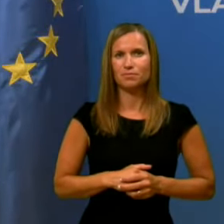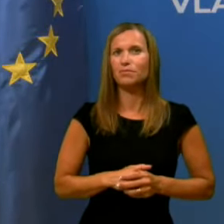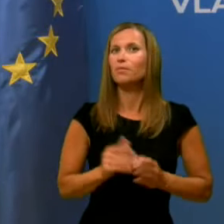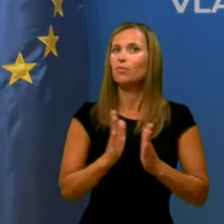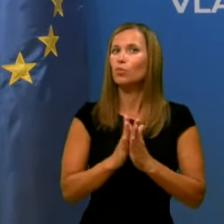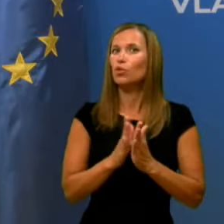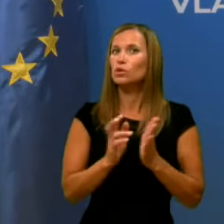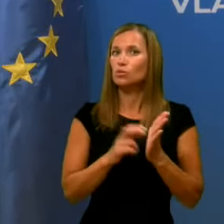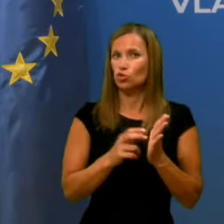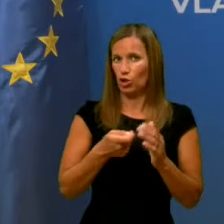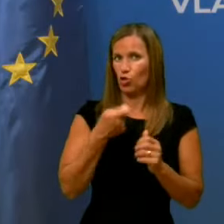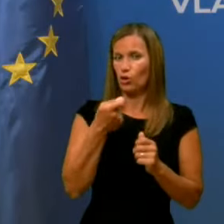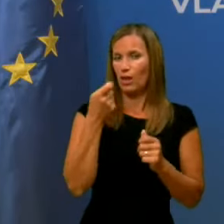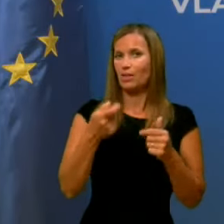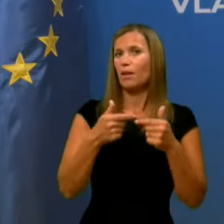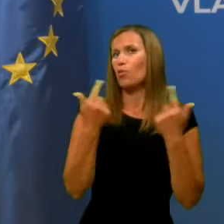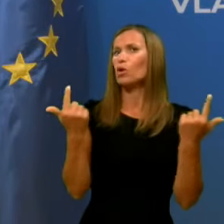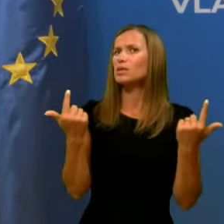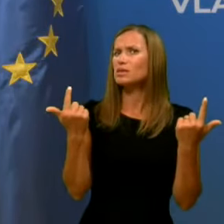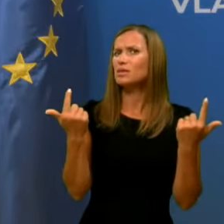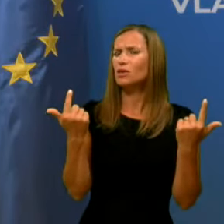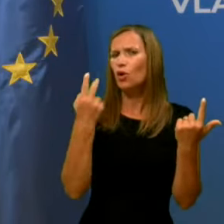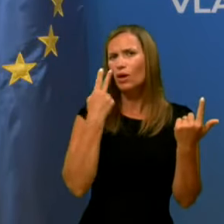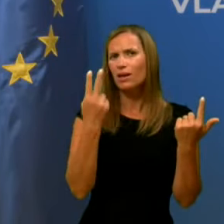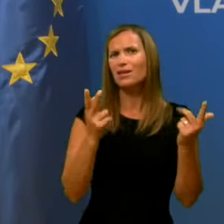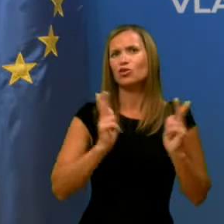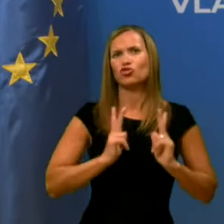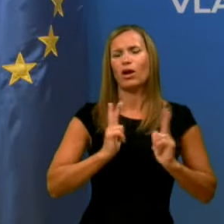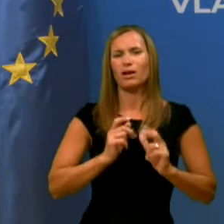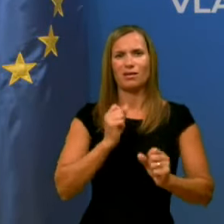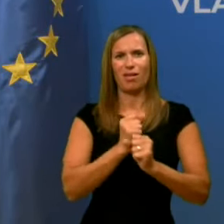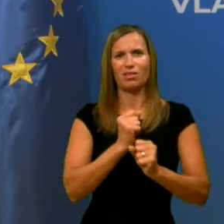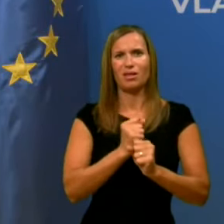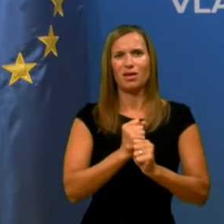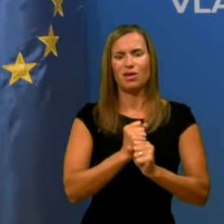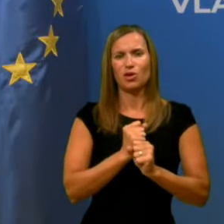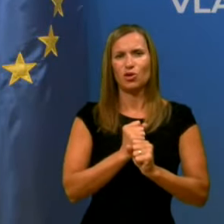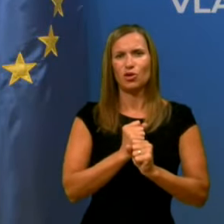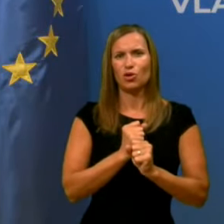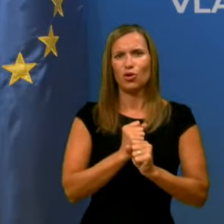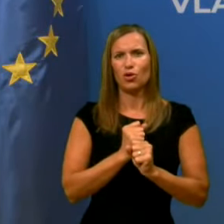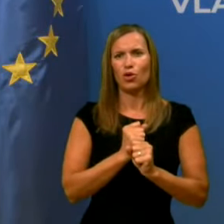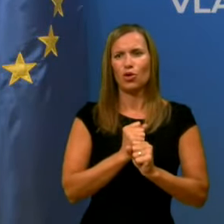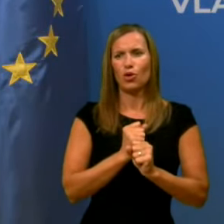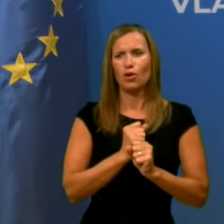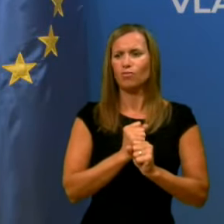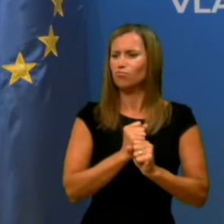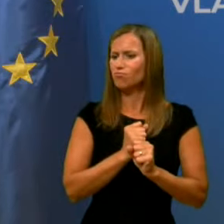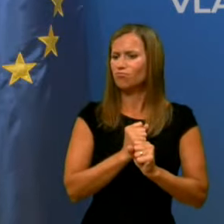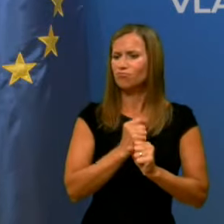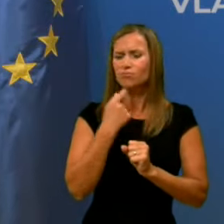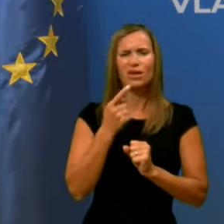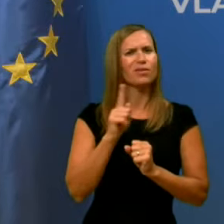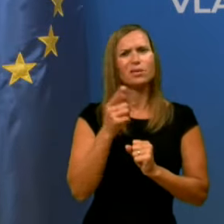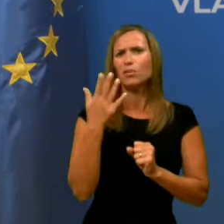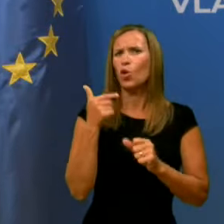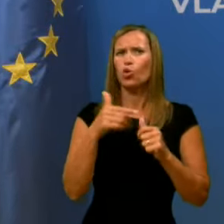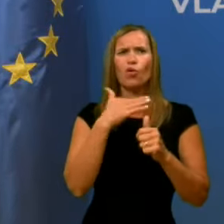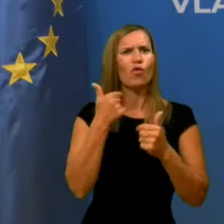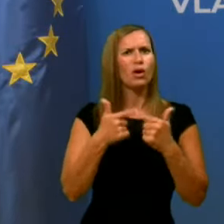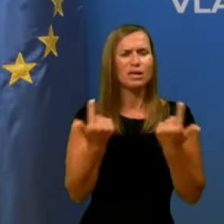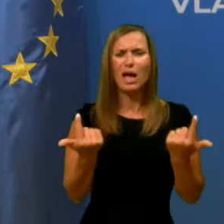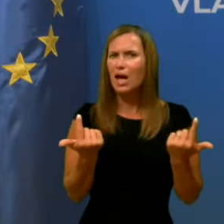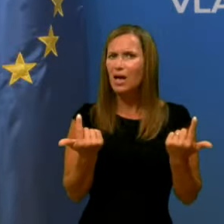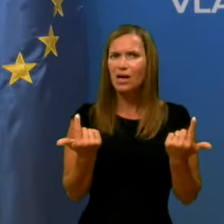Vos prosim še za dodatno pojasnilo glede čakanja na delo. Z redakci mi sporočajo, da niste bili dvolj jasni, torej,